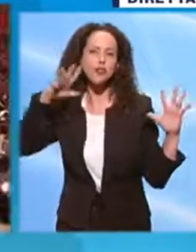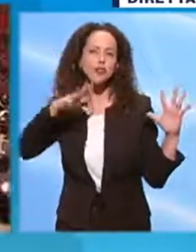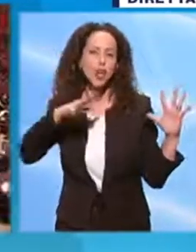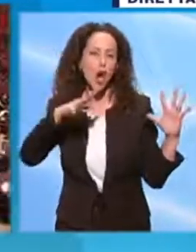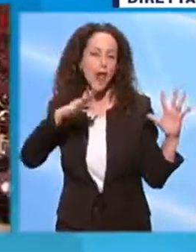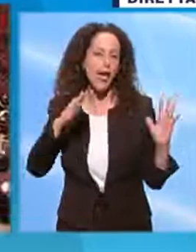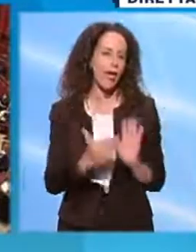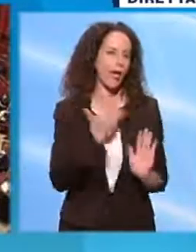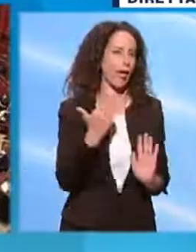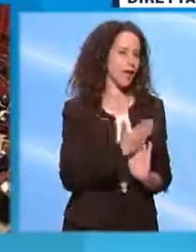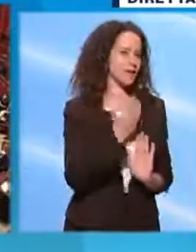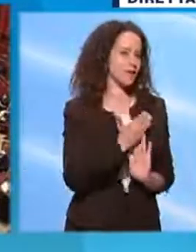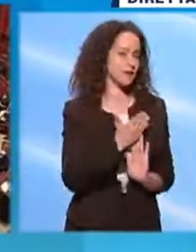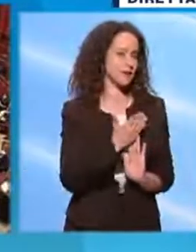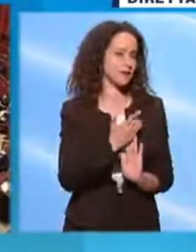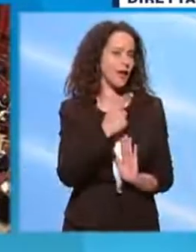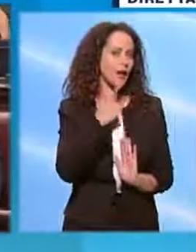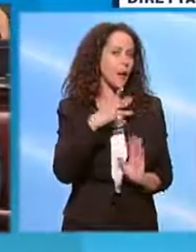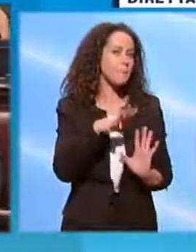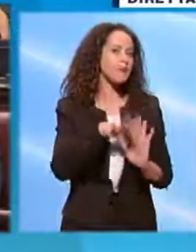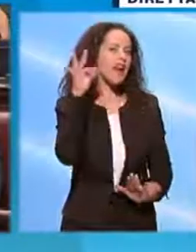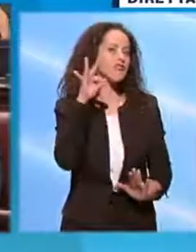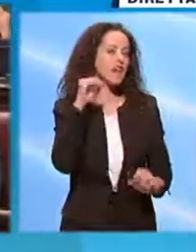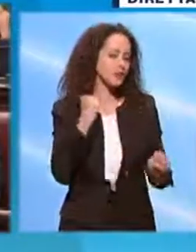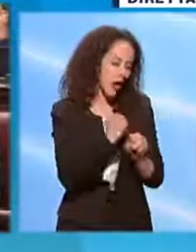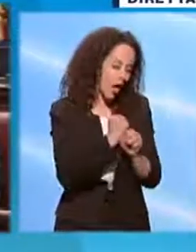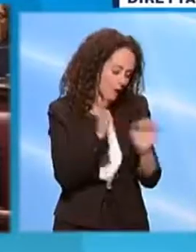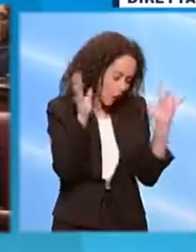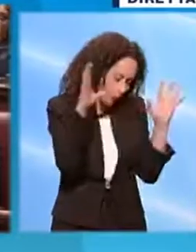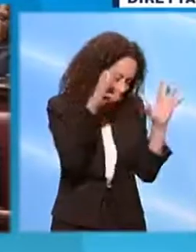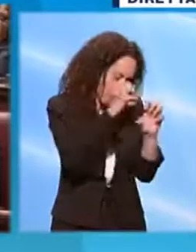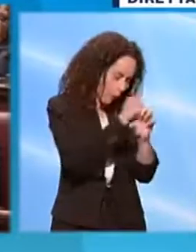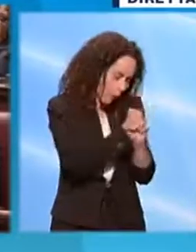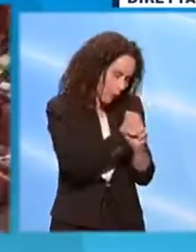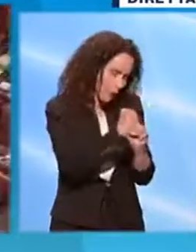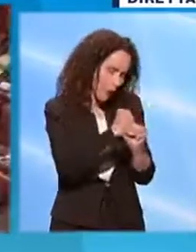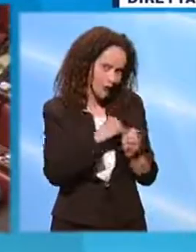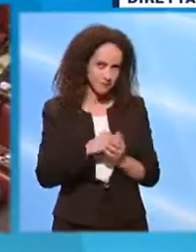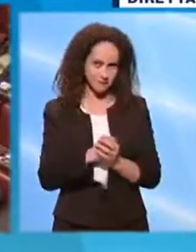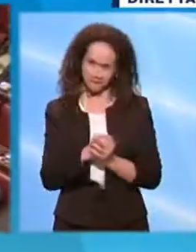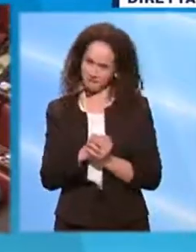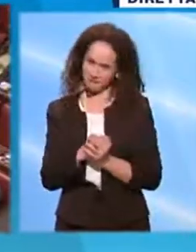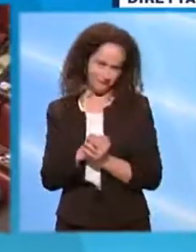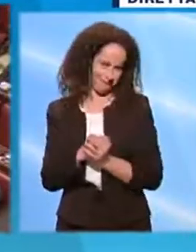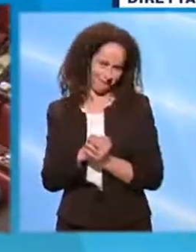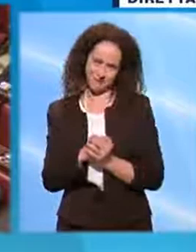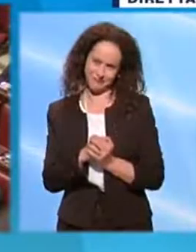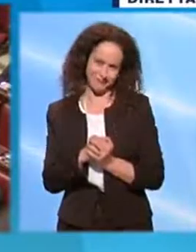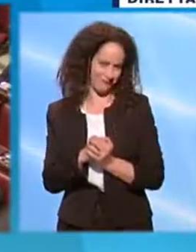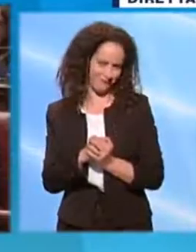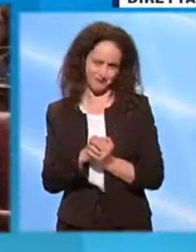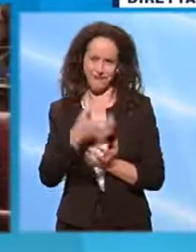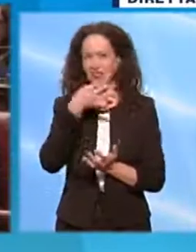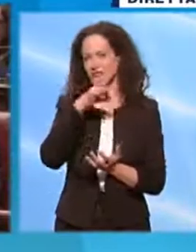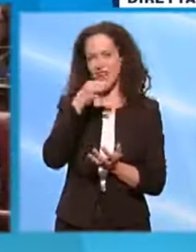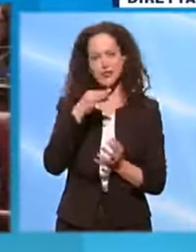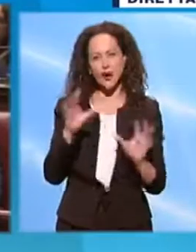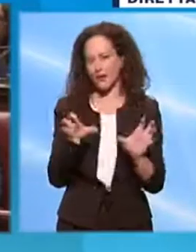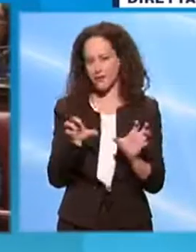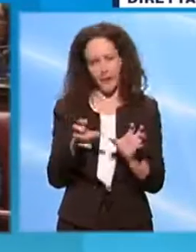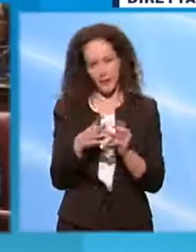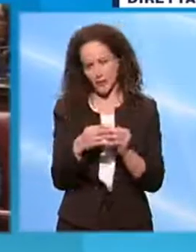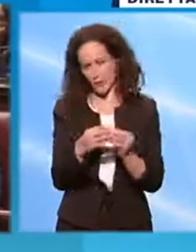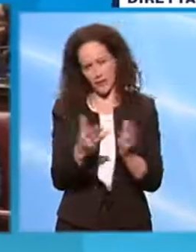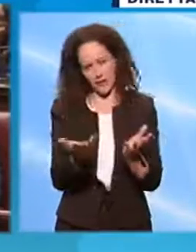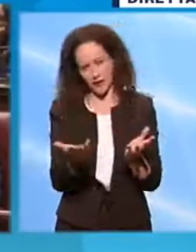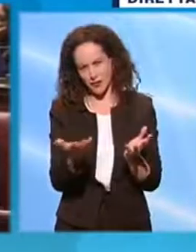sì lavorare con il favore delle tenebre. E allora non ce le faccia Presidente Conte le lezioni in televisione, perché nella